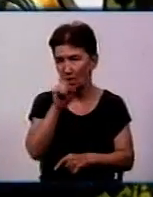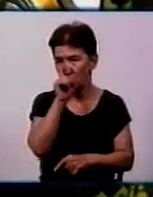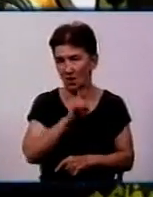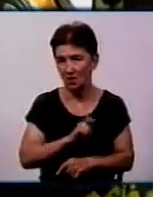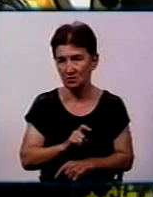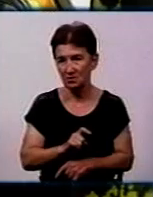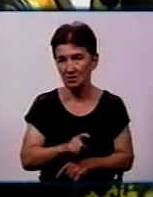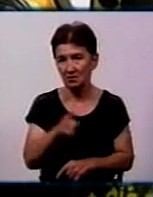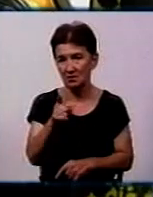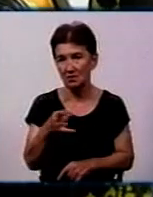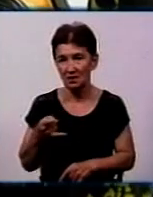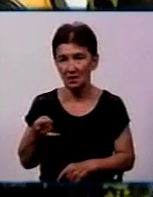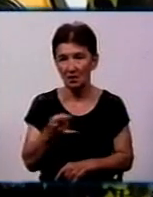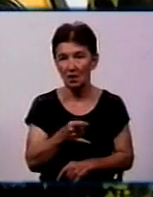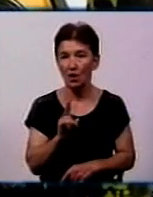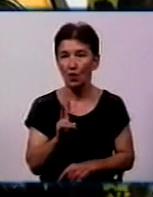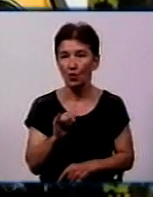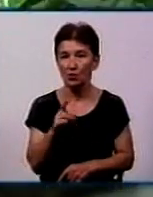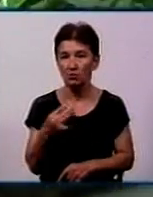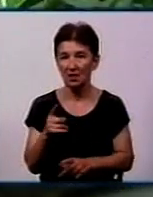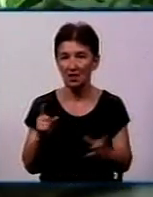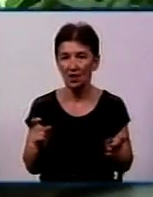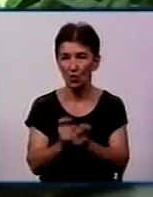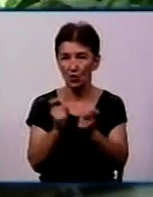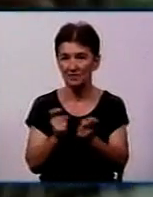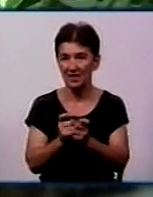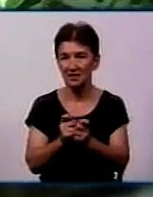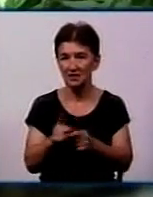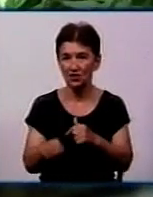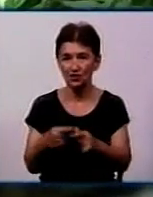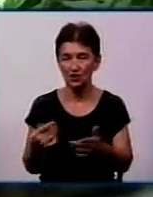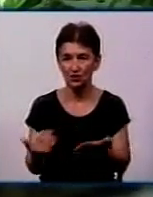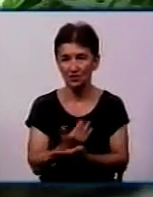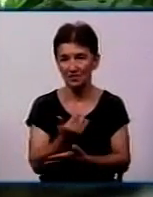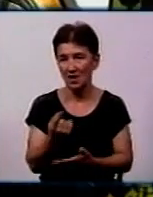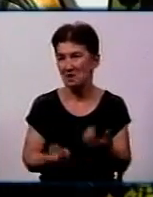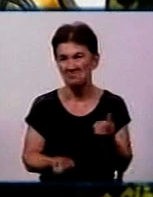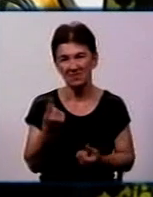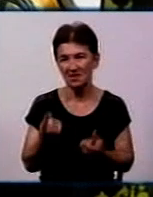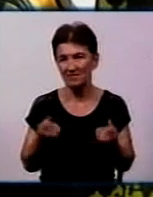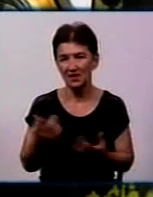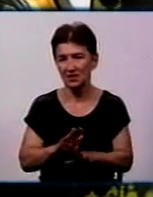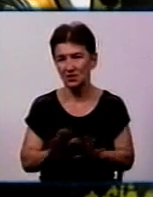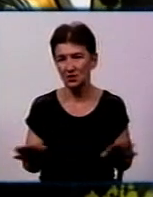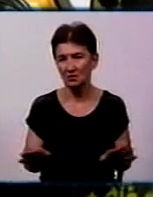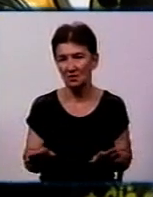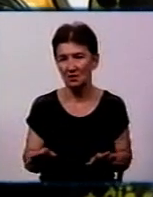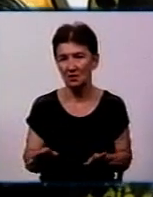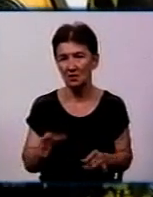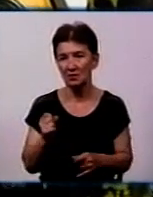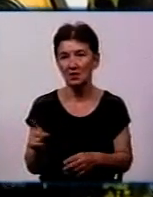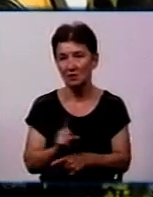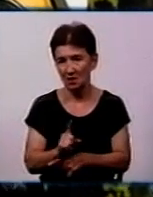Водій маршрутки Леонід Кульпека говорить, конфліктів з пасажирами через нову вартість проїзду не виникало. Плацять і нормально